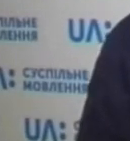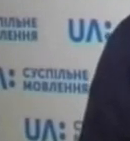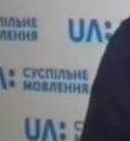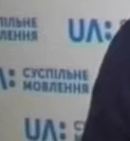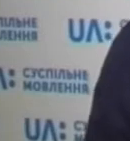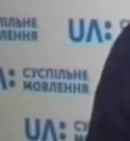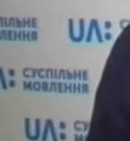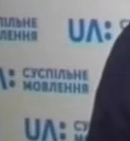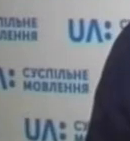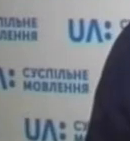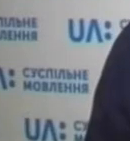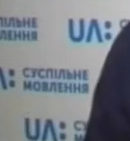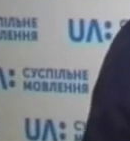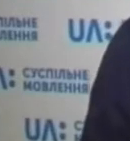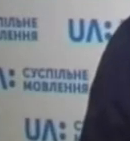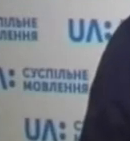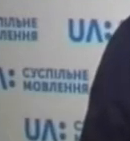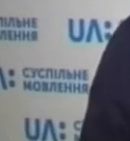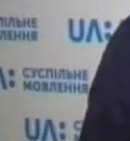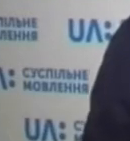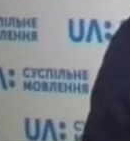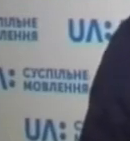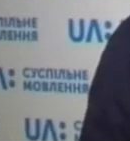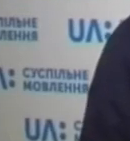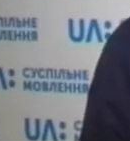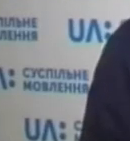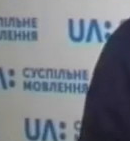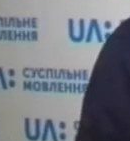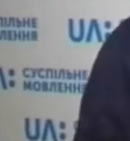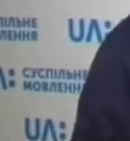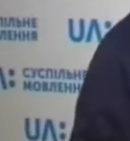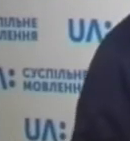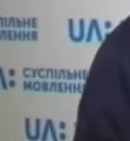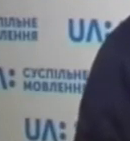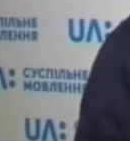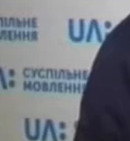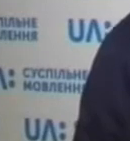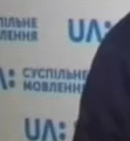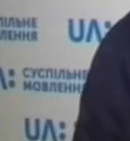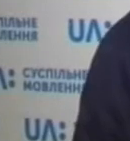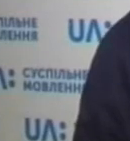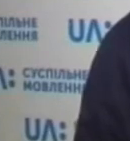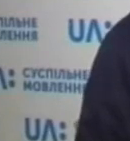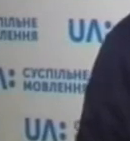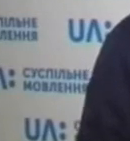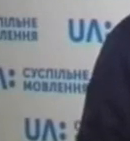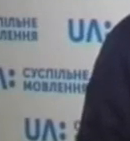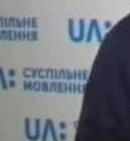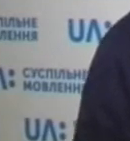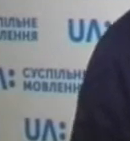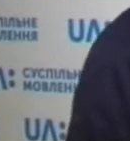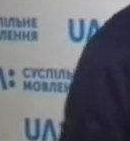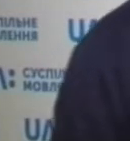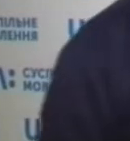Великий спектр політичних партій таке обрано і вони будуть представляти. Варто відмітити, що